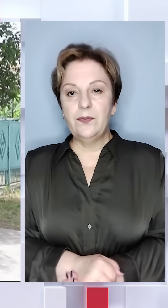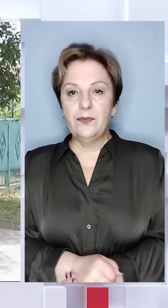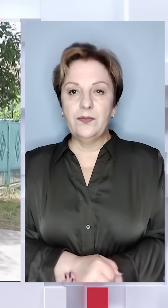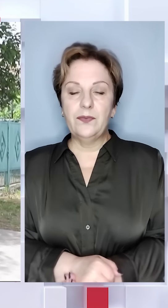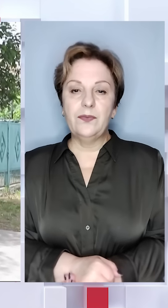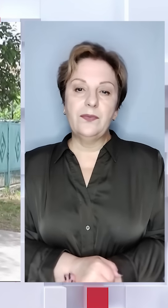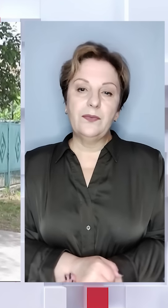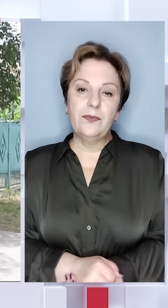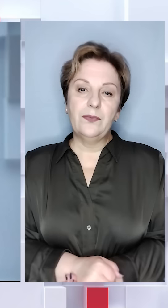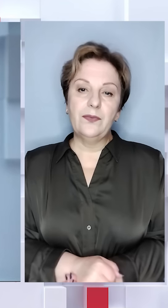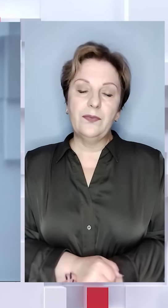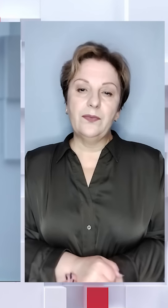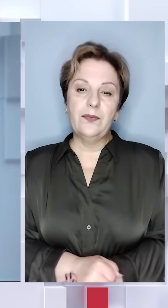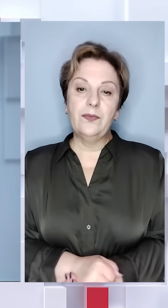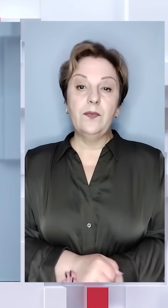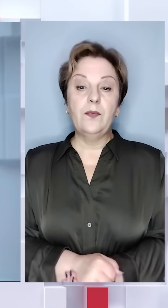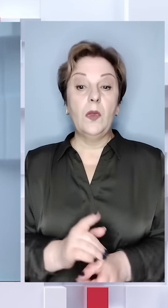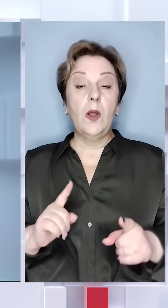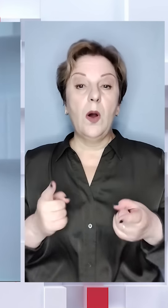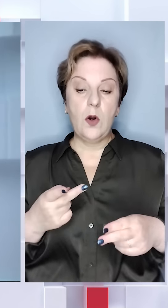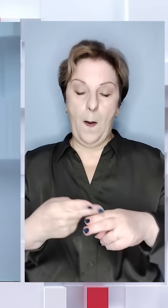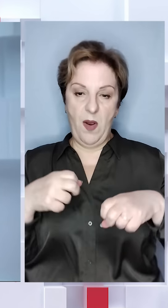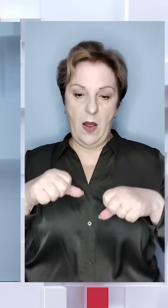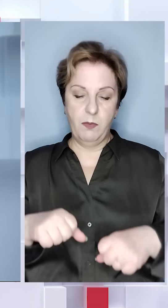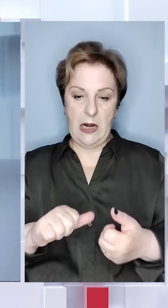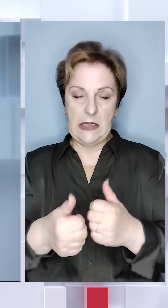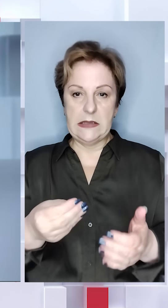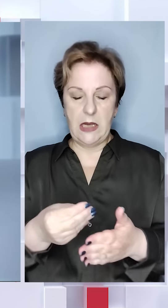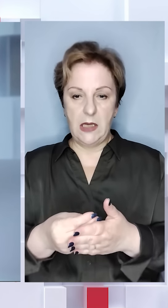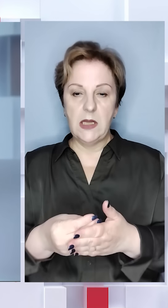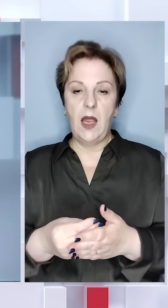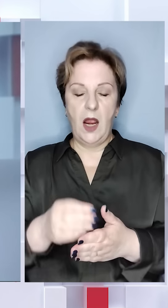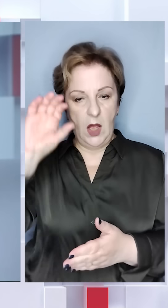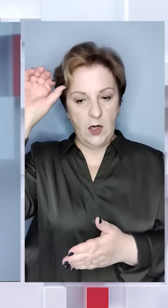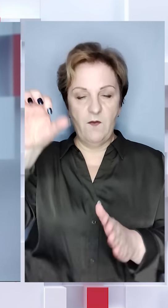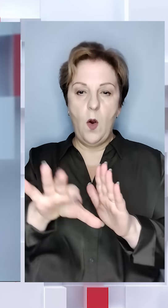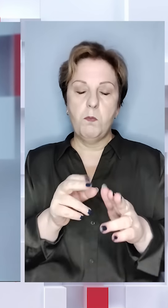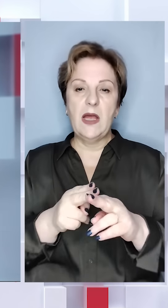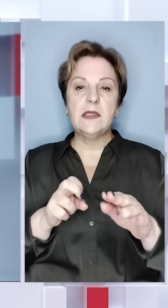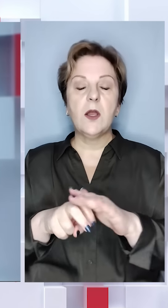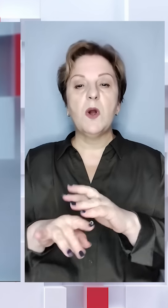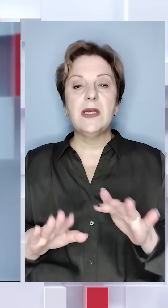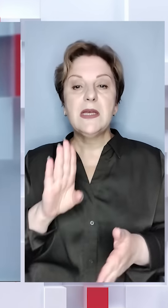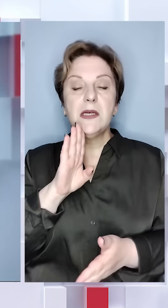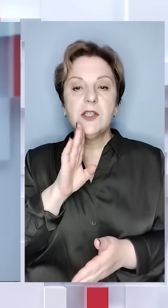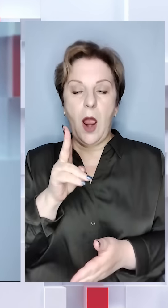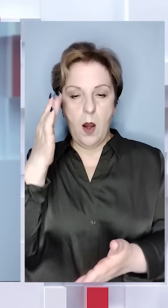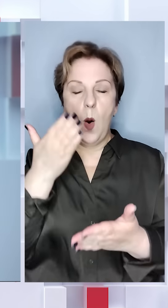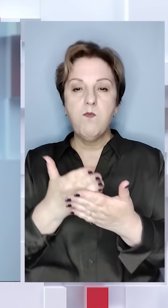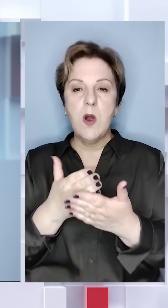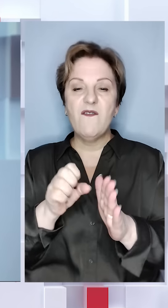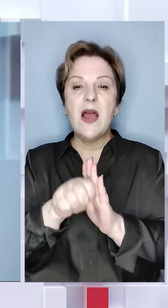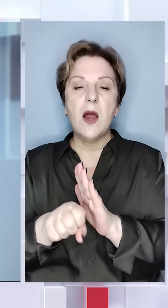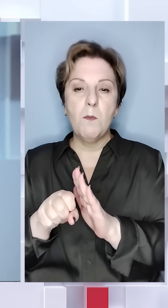1+,1. Арешт без права на заставу. В Кривому Розі обрали запобіжний захід жінці, яку